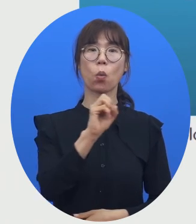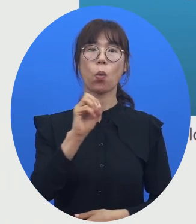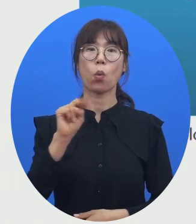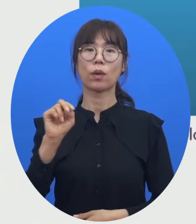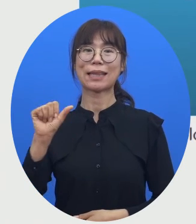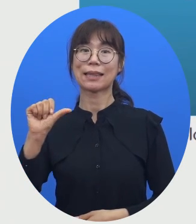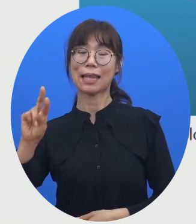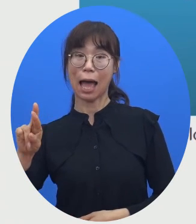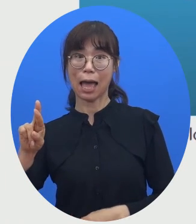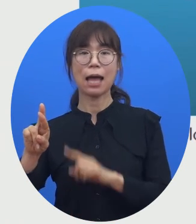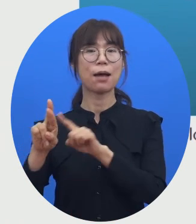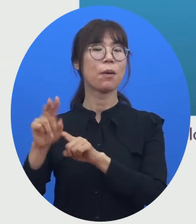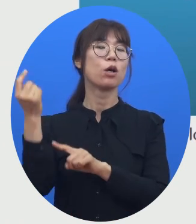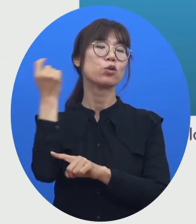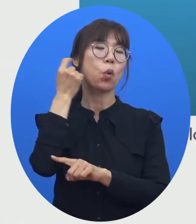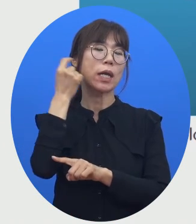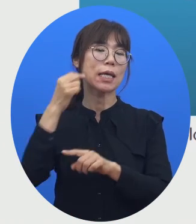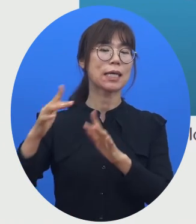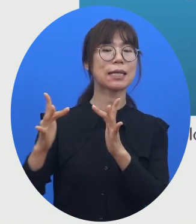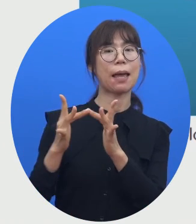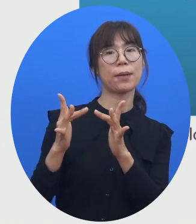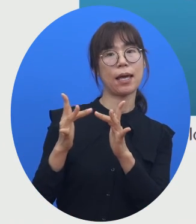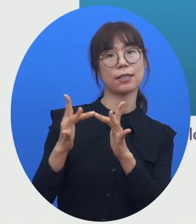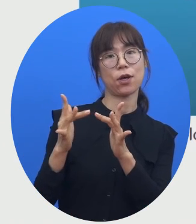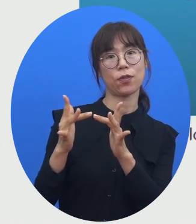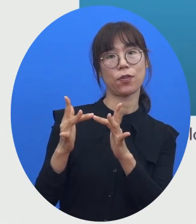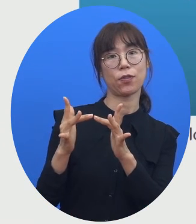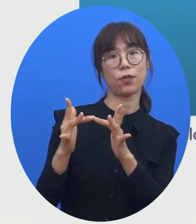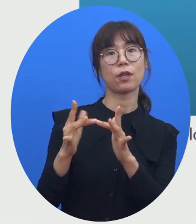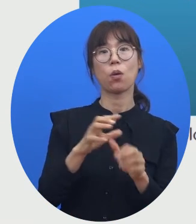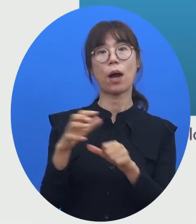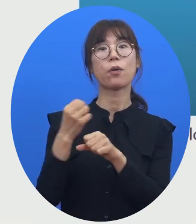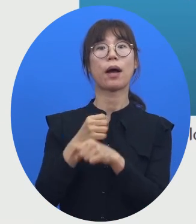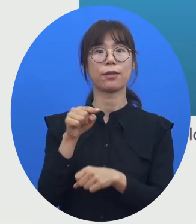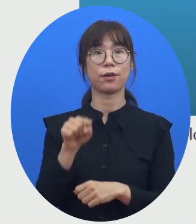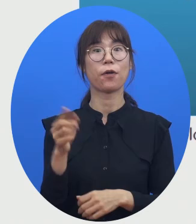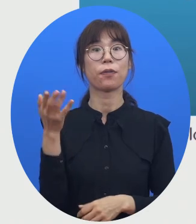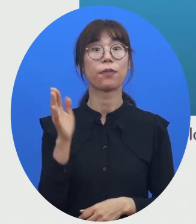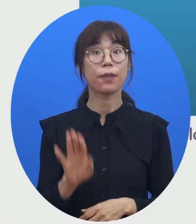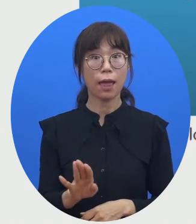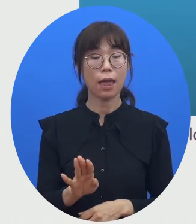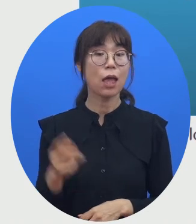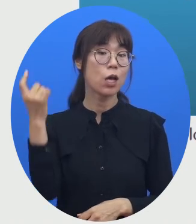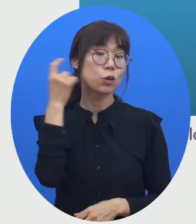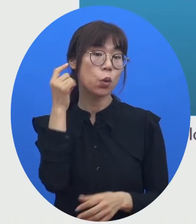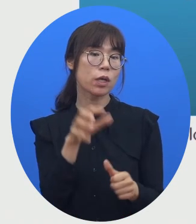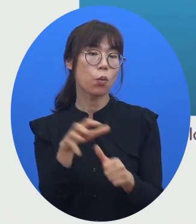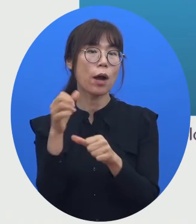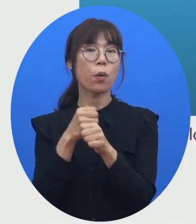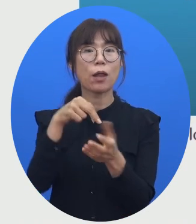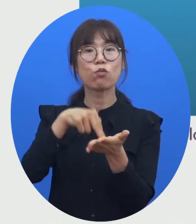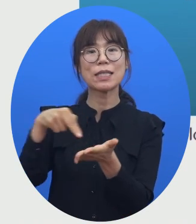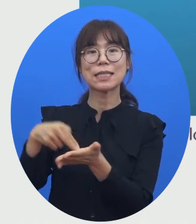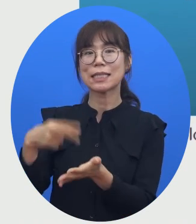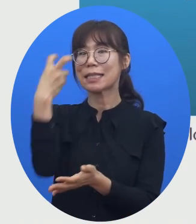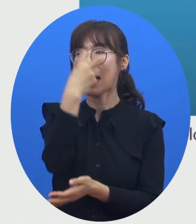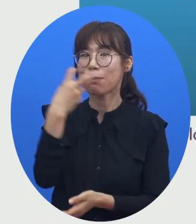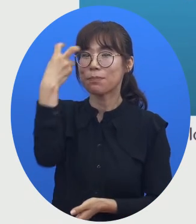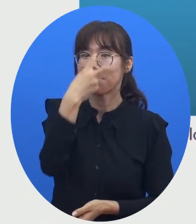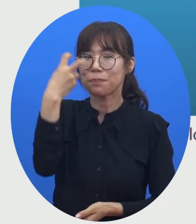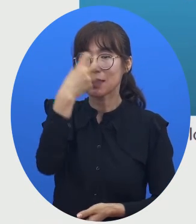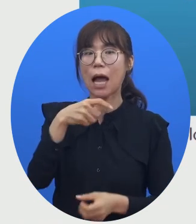것은 Sound Navigation and Ranging이라고 하는 소리를 이용한 위치 탐사에